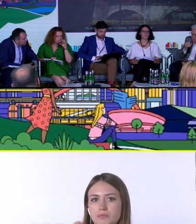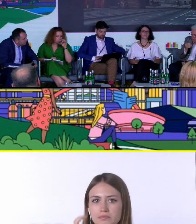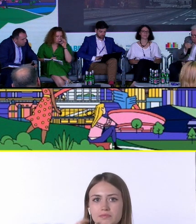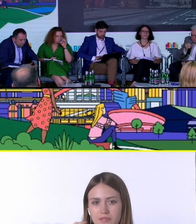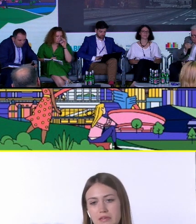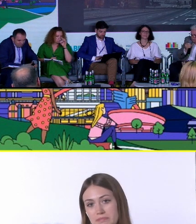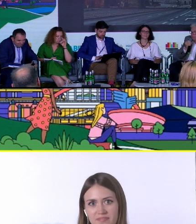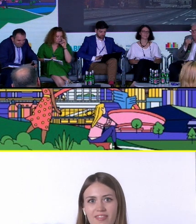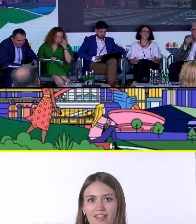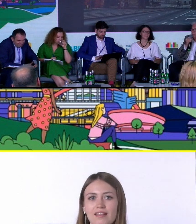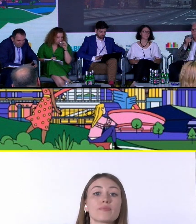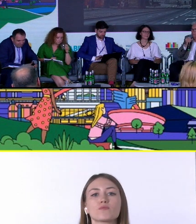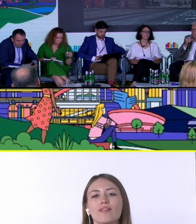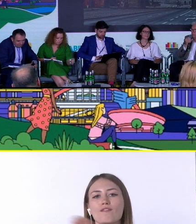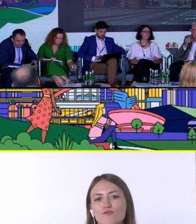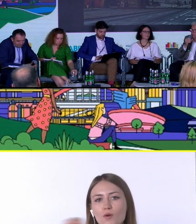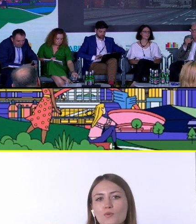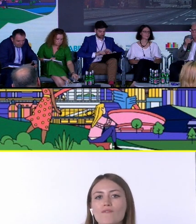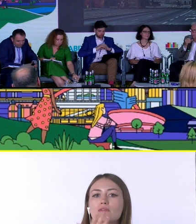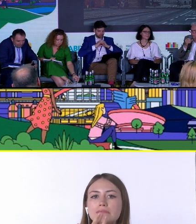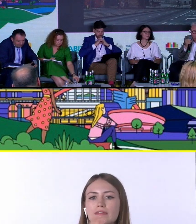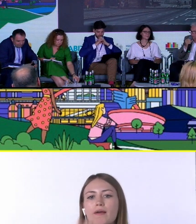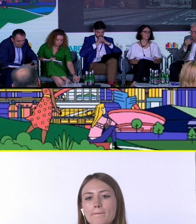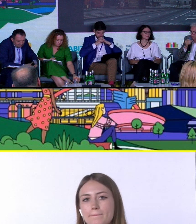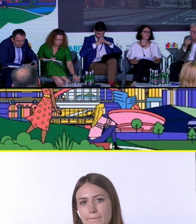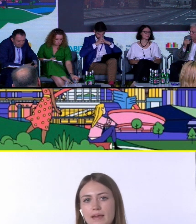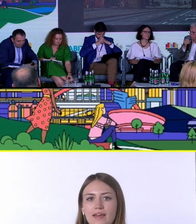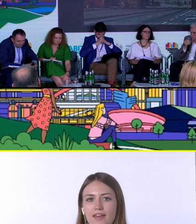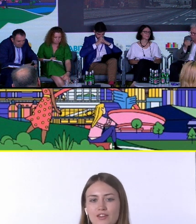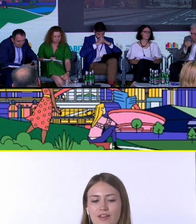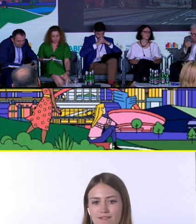Czy we Wrocławiu. Mówienie o tym, że jeszcze mamy parę rzeczy kolejowych, ochrońmy je.